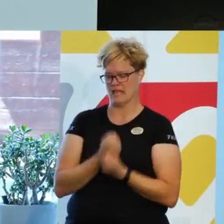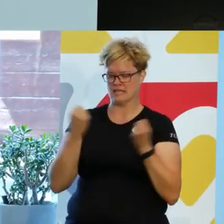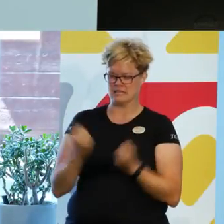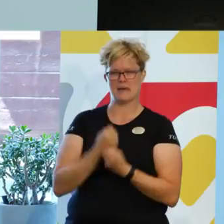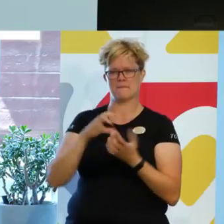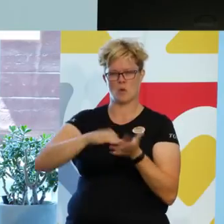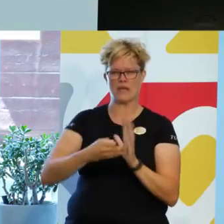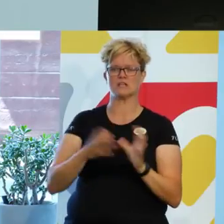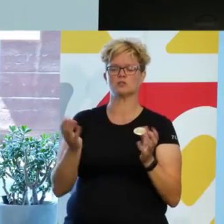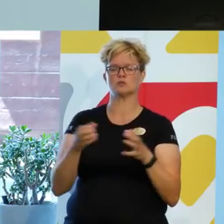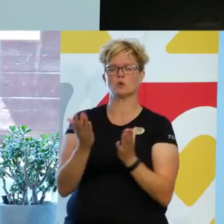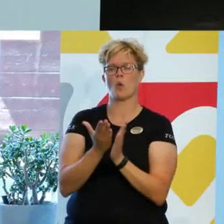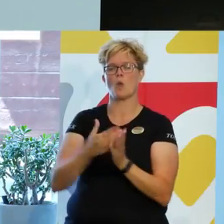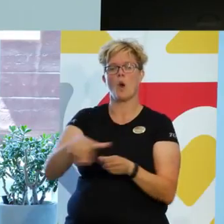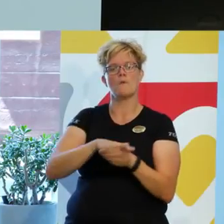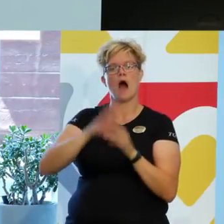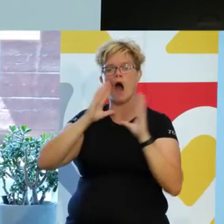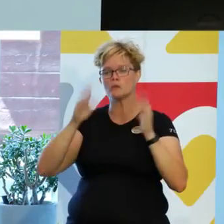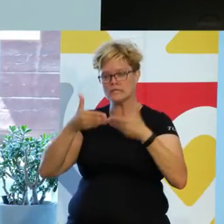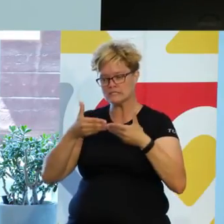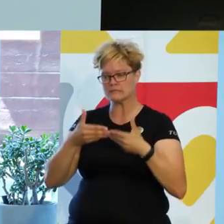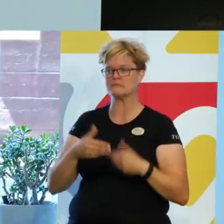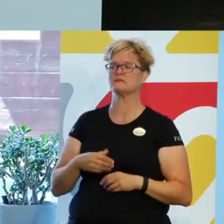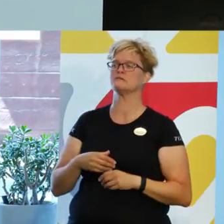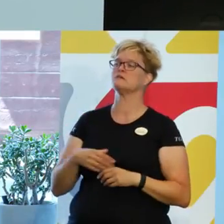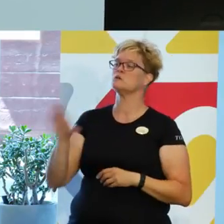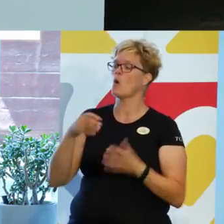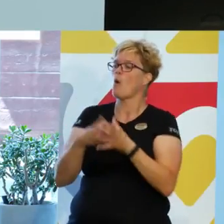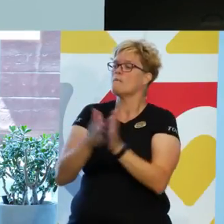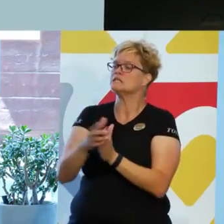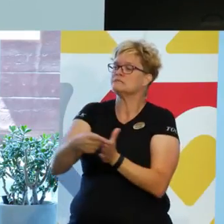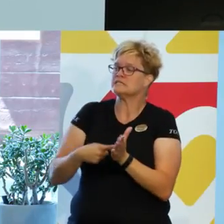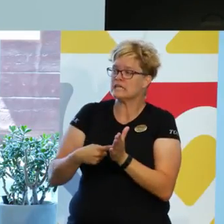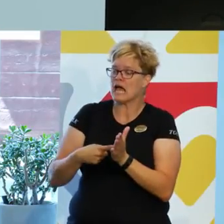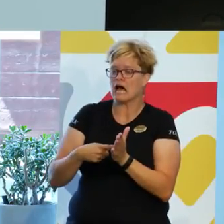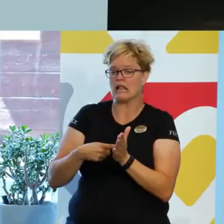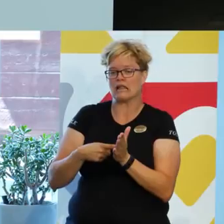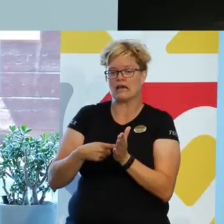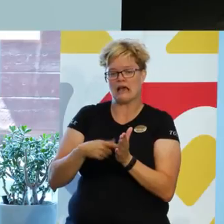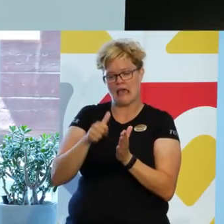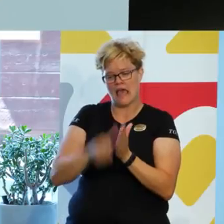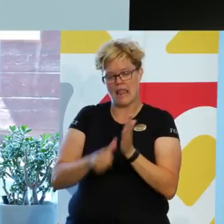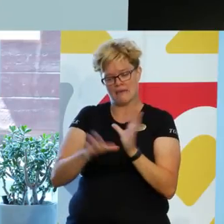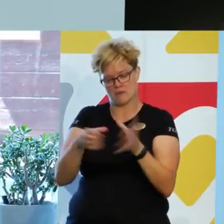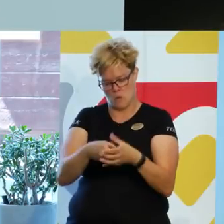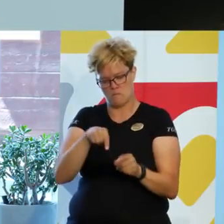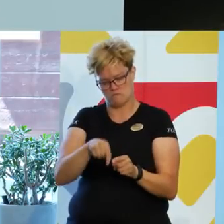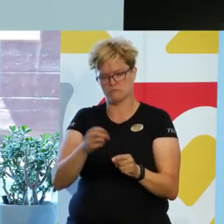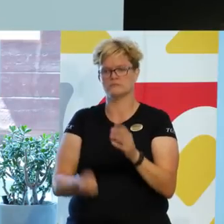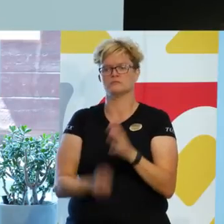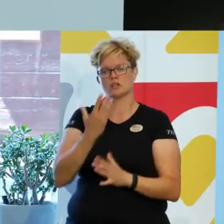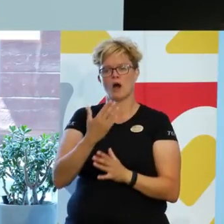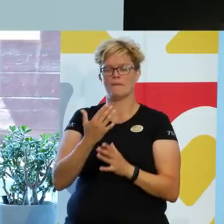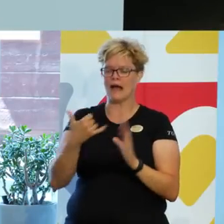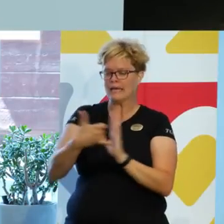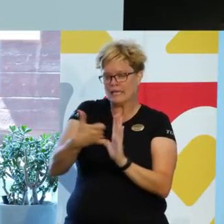Autism där man tillsammans med sin specifika elevgrupp har tagit fram ett